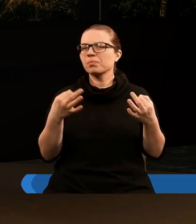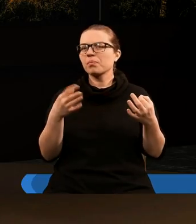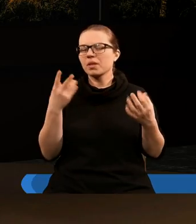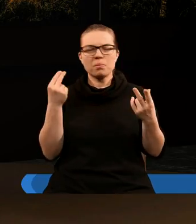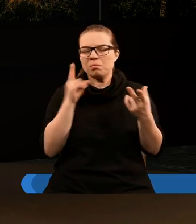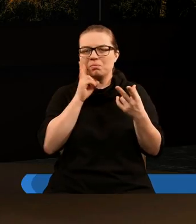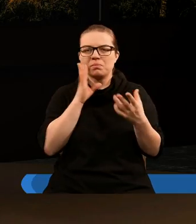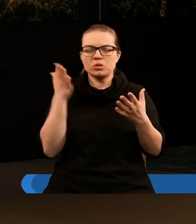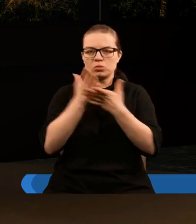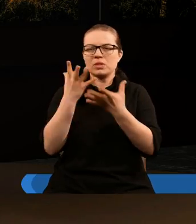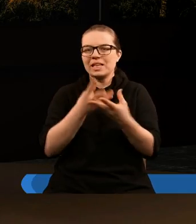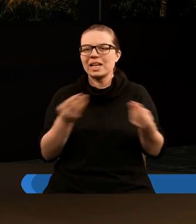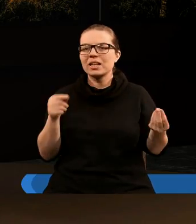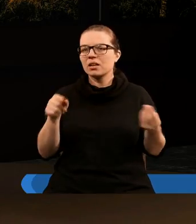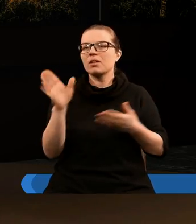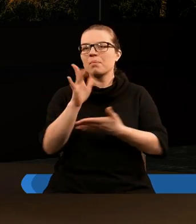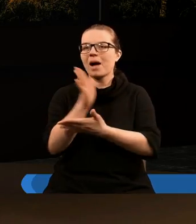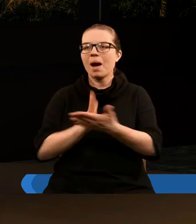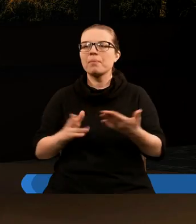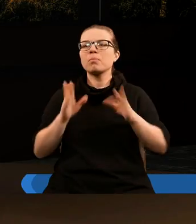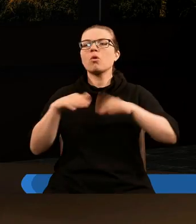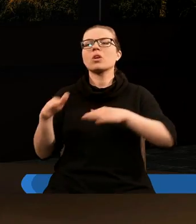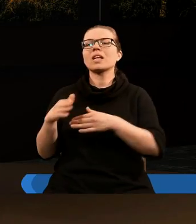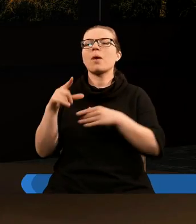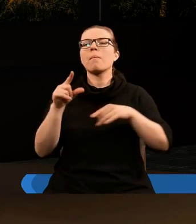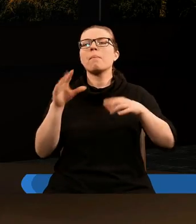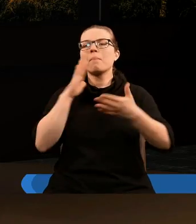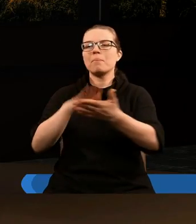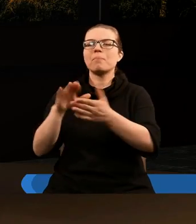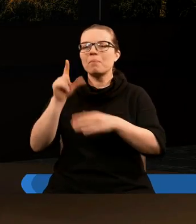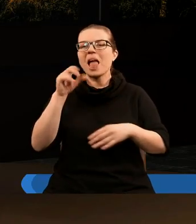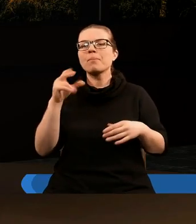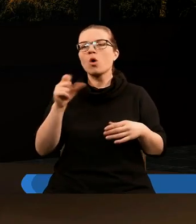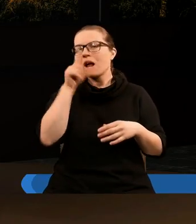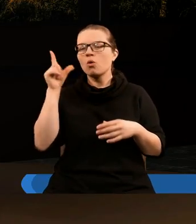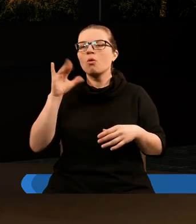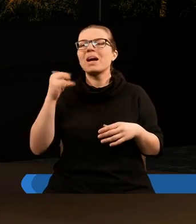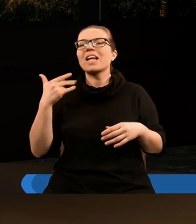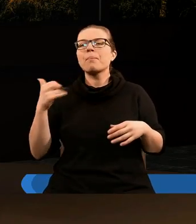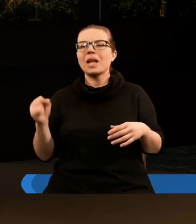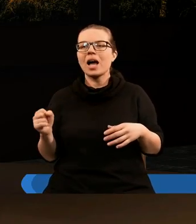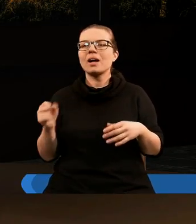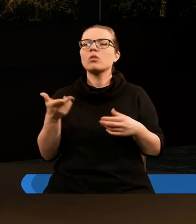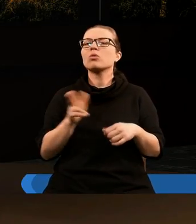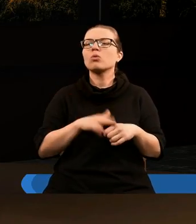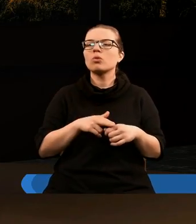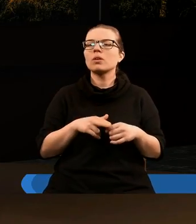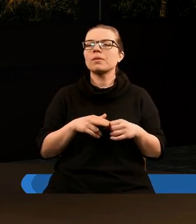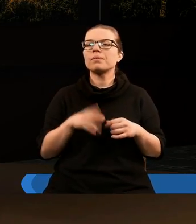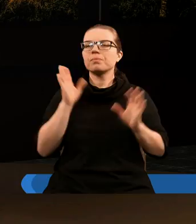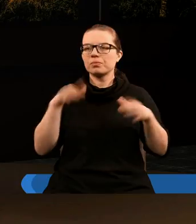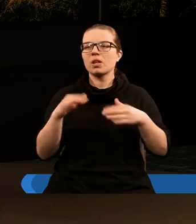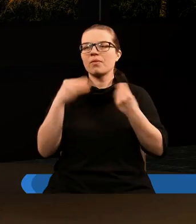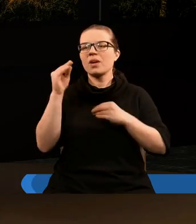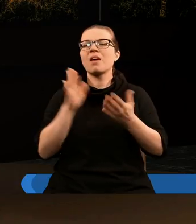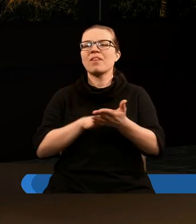praktycznie zniknęło z mapy. Pozostało tylko plemiona Judy i Beniamina, które także w